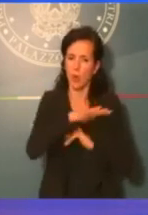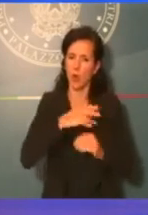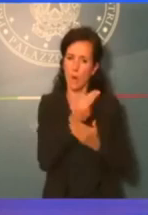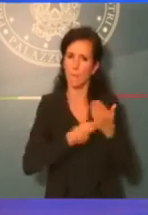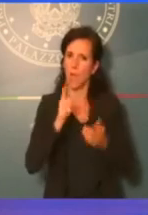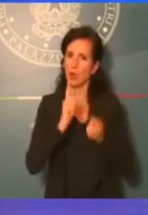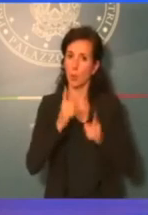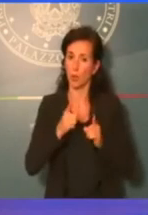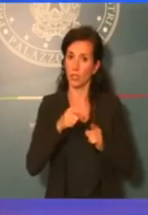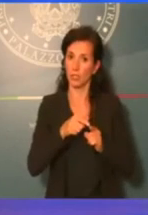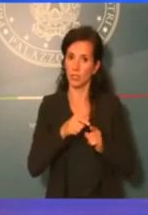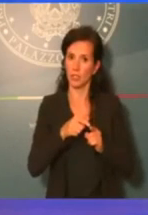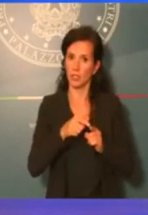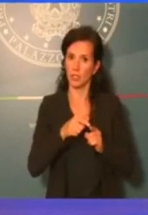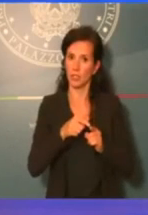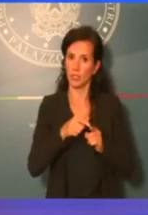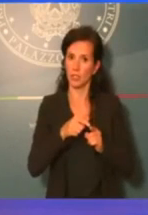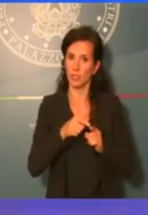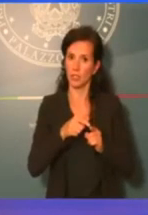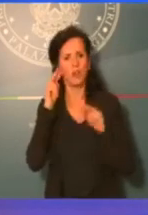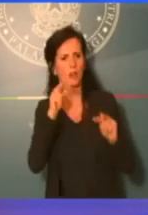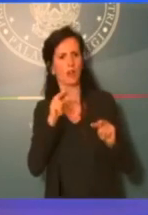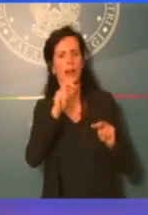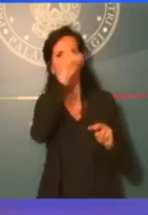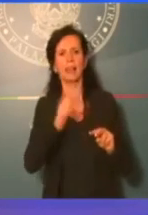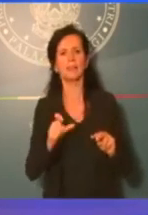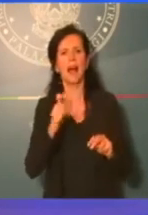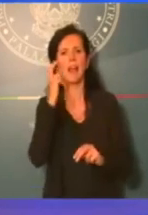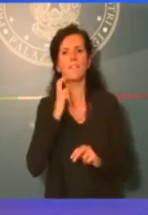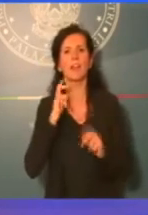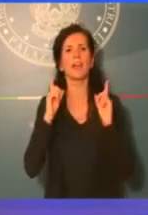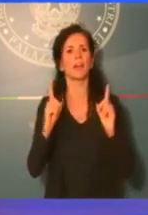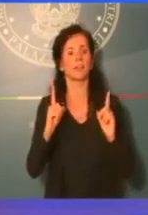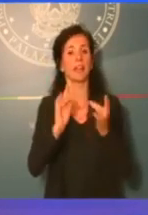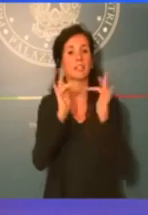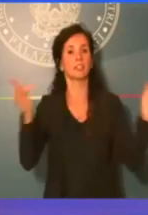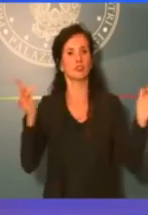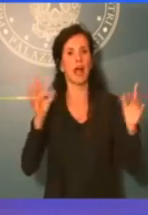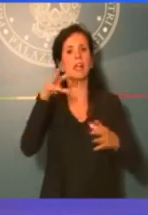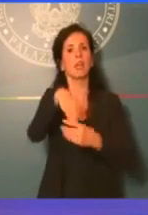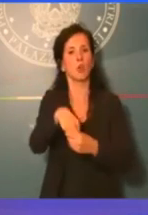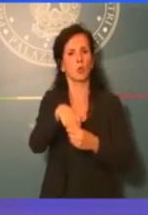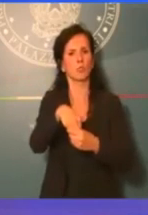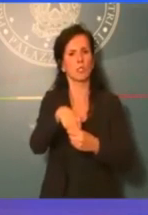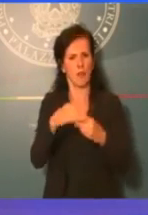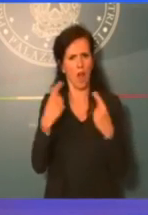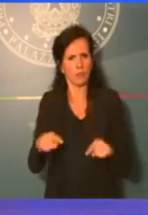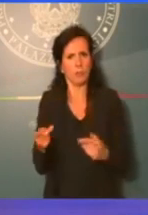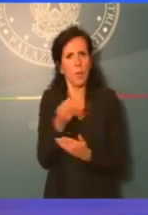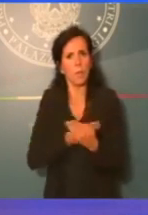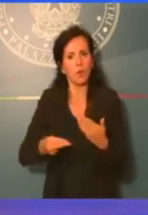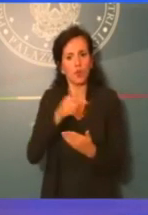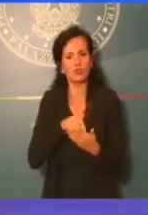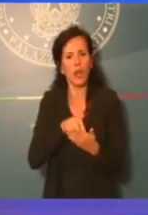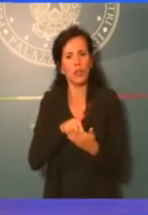noi stiamo facendo una digitalizzazione, stiamo facendo un'Italia più verde, più digitale, più inclusiva. Secondo me questo è un progetto che non si realizza